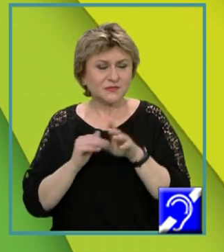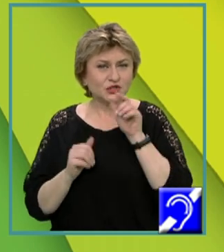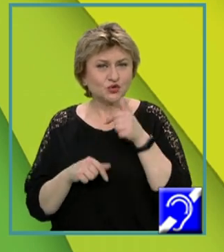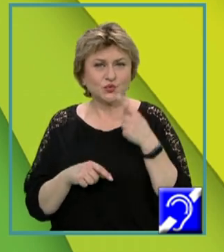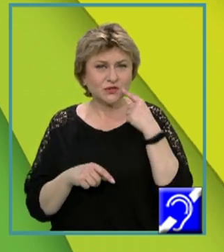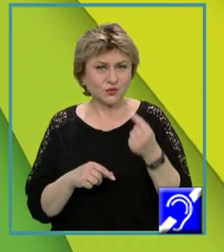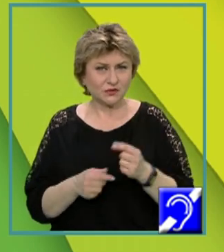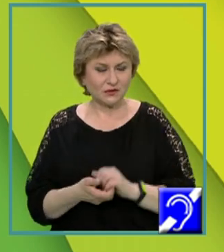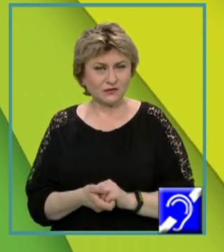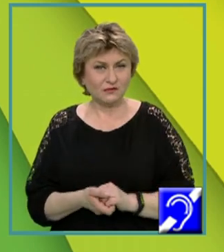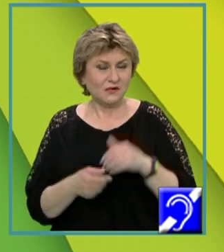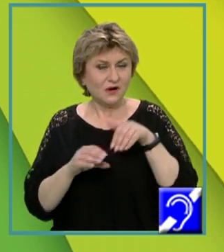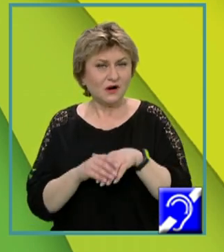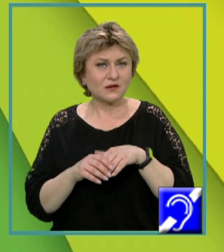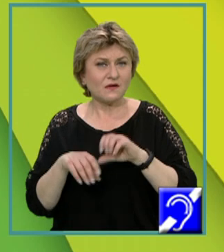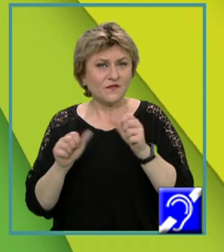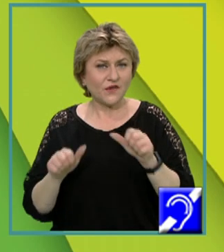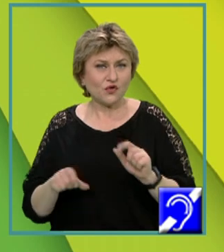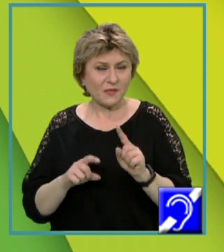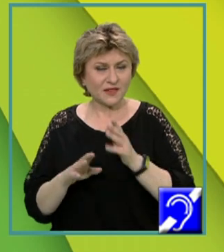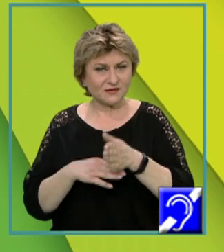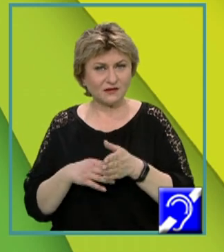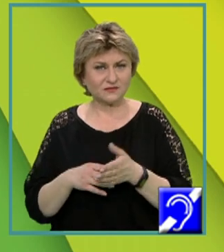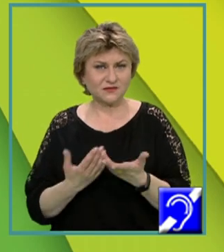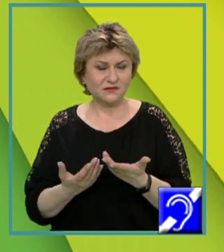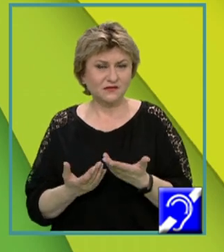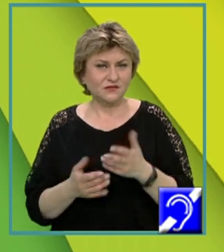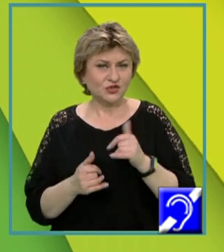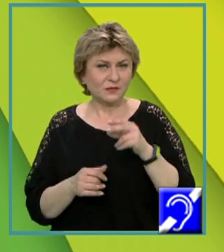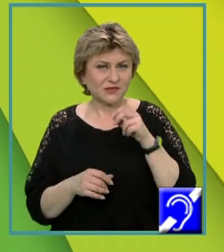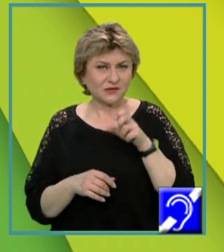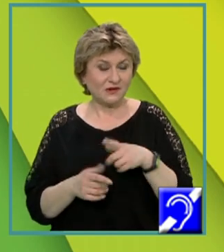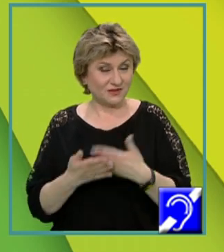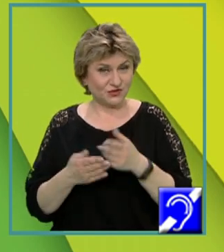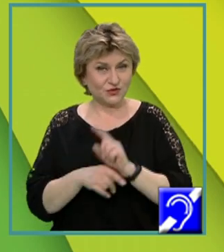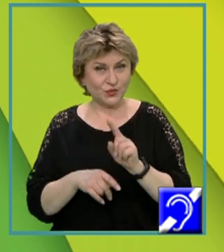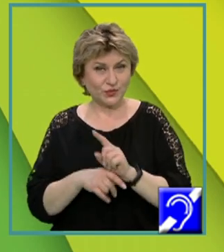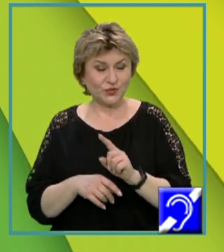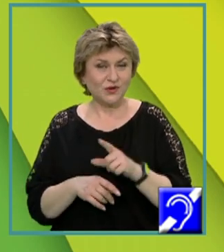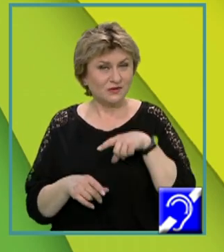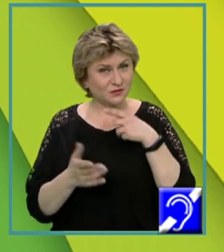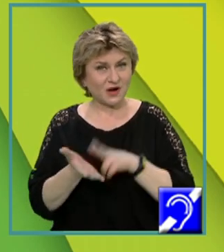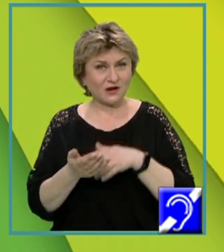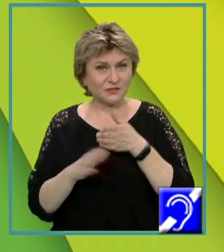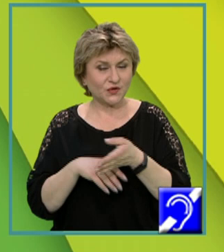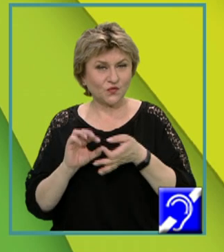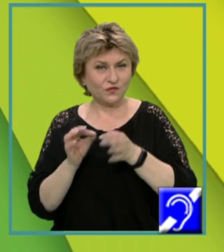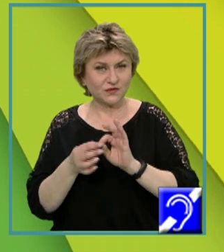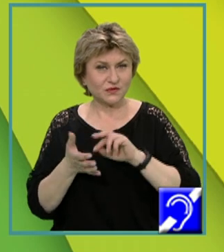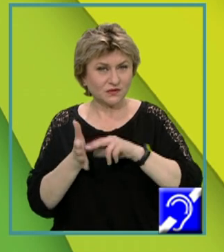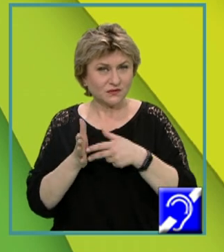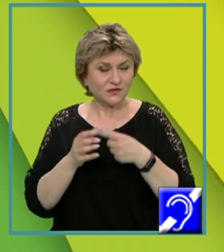rezultat în mod direct. Spre deosebire de Pascal, însă acest lucru e marcat prin cuvântul